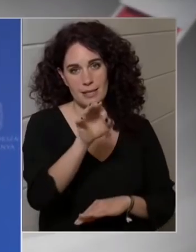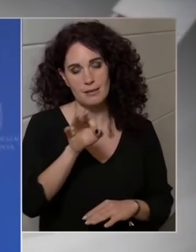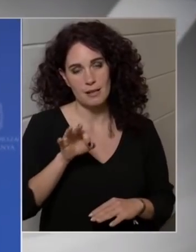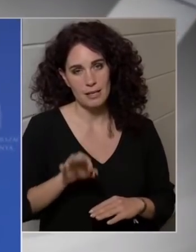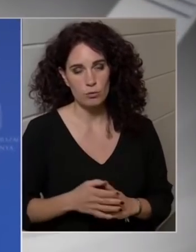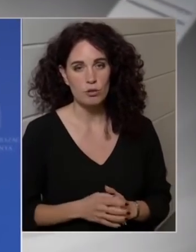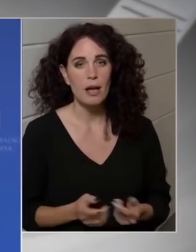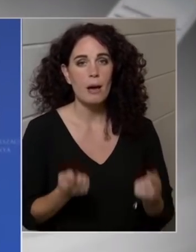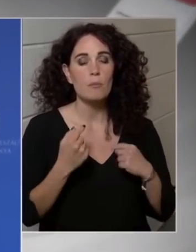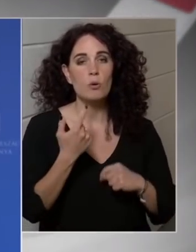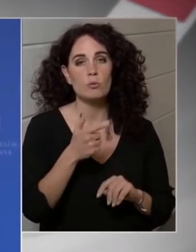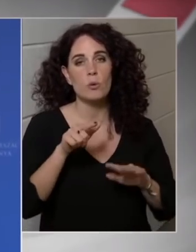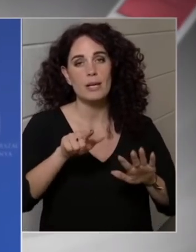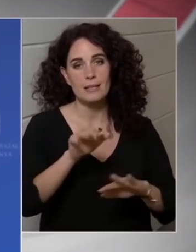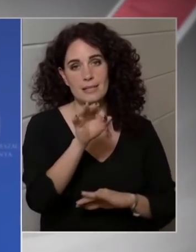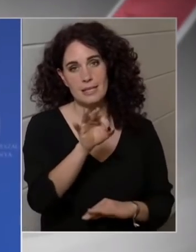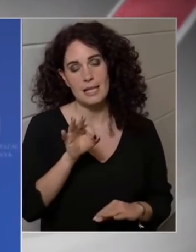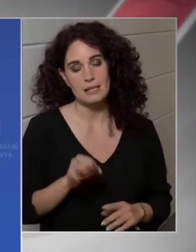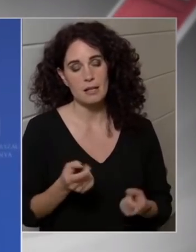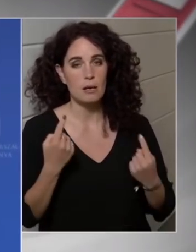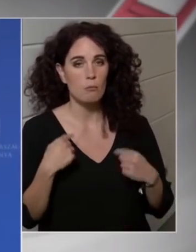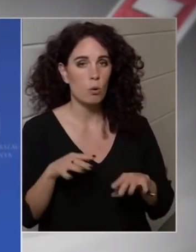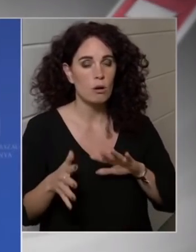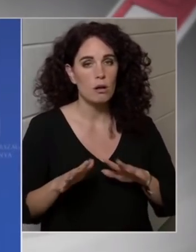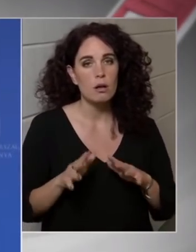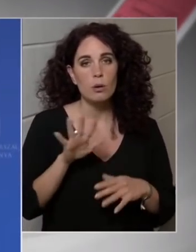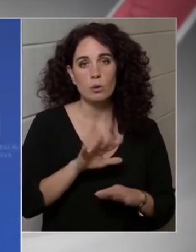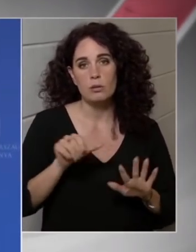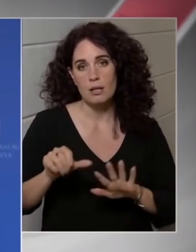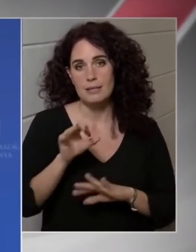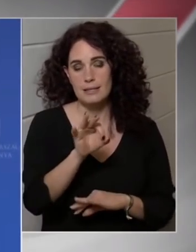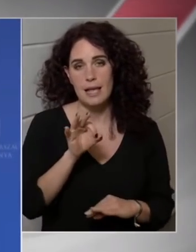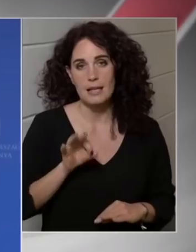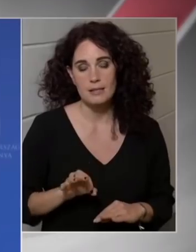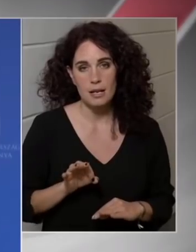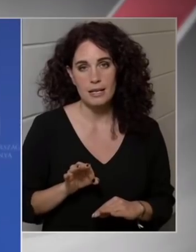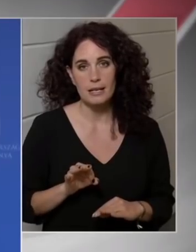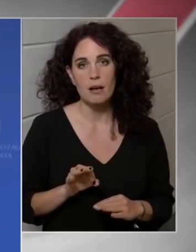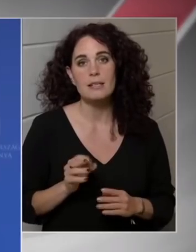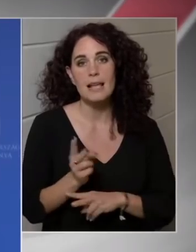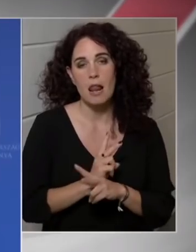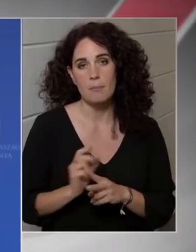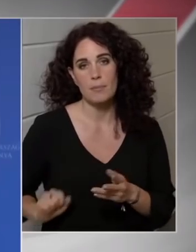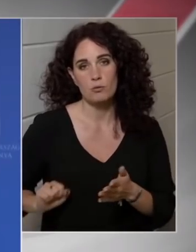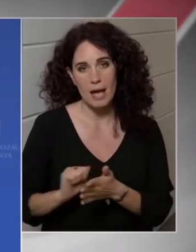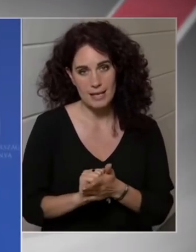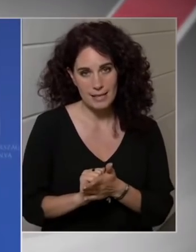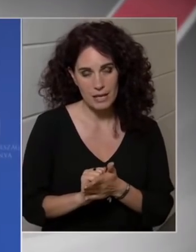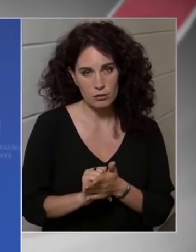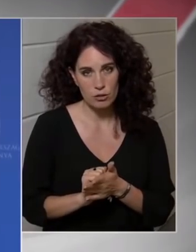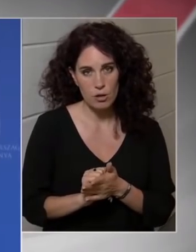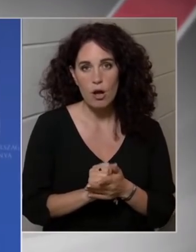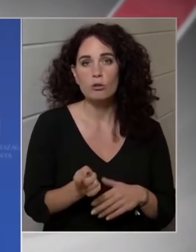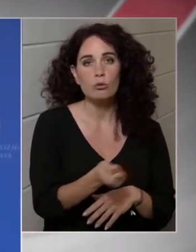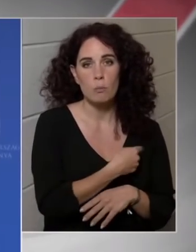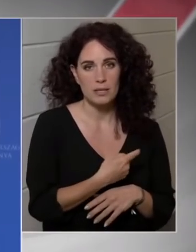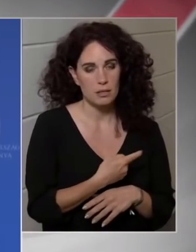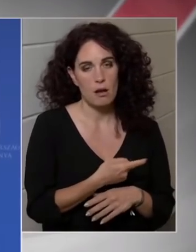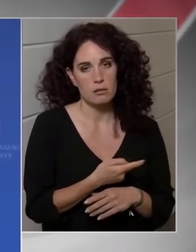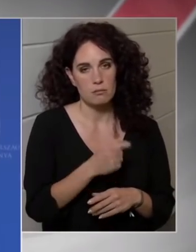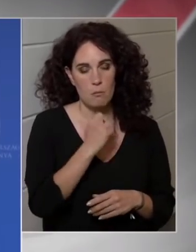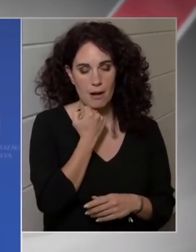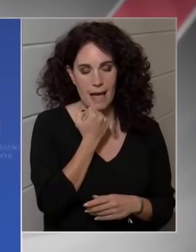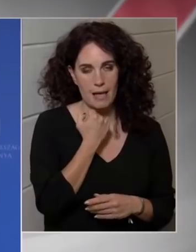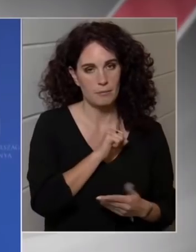Ebből a 27%-ból nagyjából 5-6% pont az állami beruházás, a többi pedig magánberuházás.